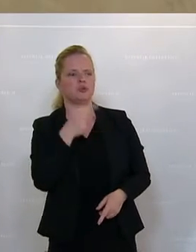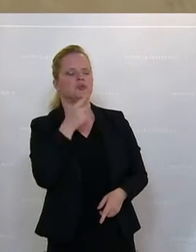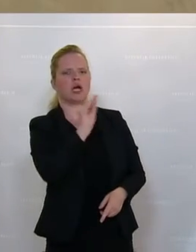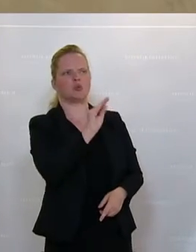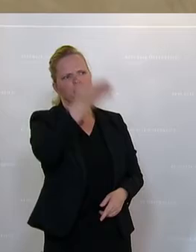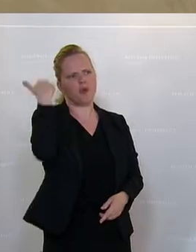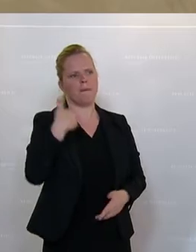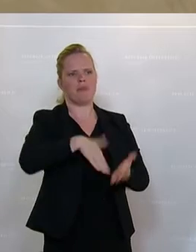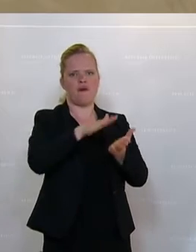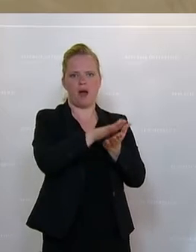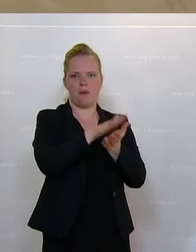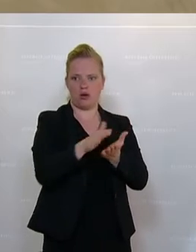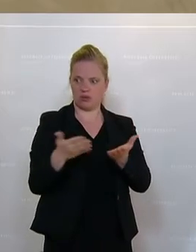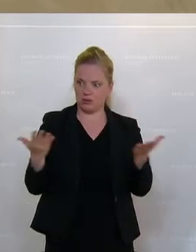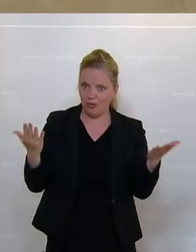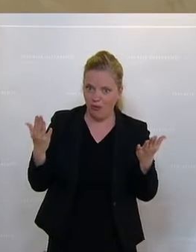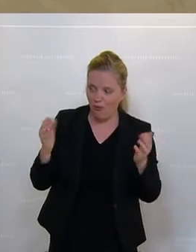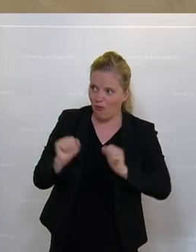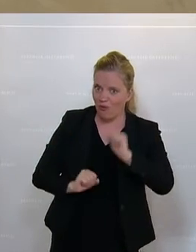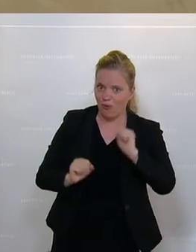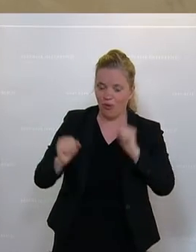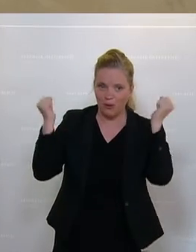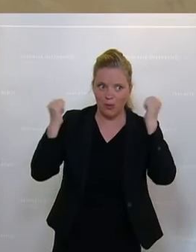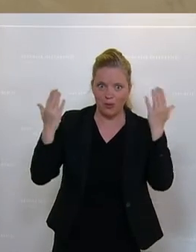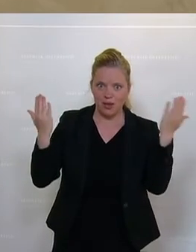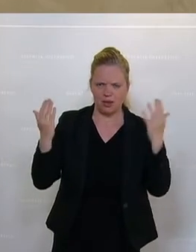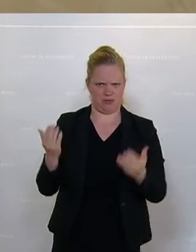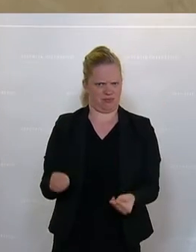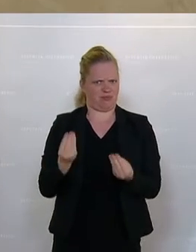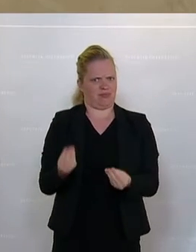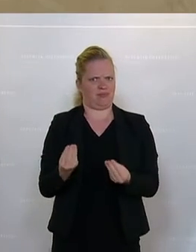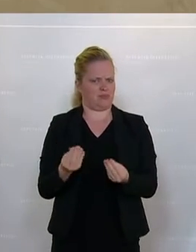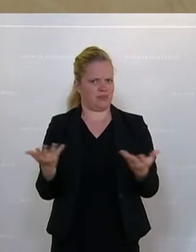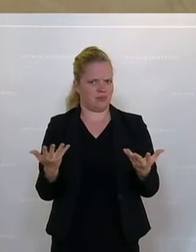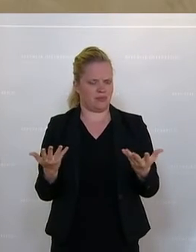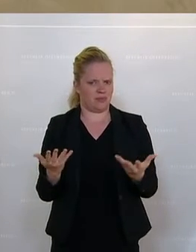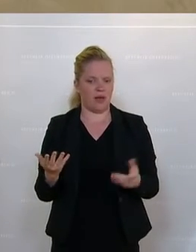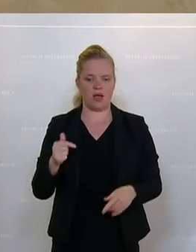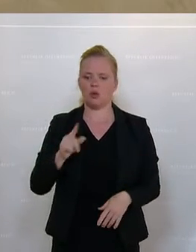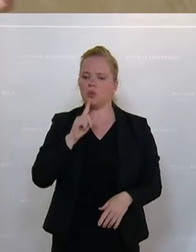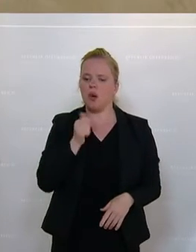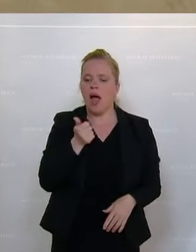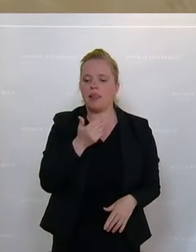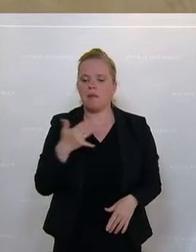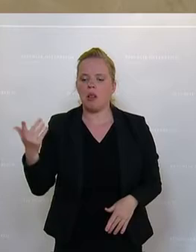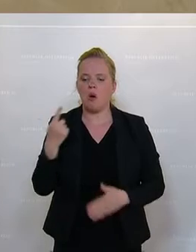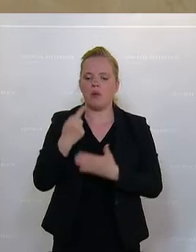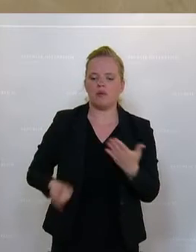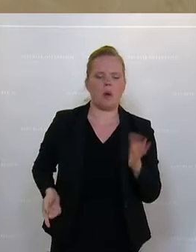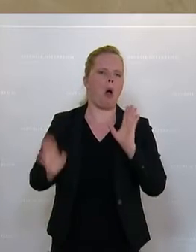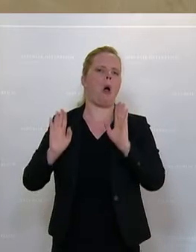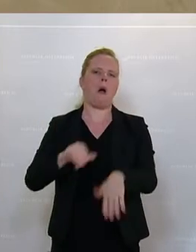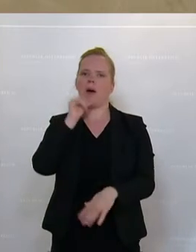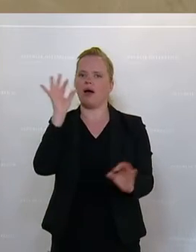ja viel mehr verbraucht. Wenn das das Sittenbild dieser Republik ist, muss man sagen, wo fangen wir denn da an? Das heißt, wenn man nur eine Million versenkt hat, das ist das noch nichts,